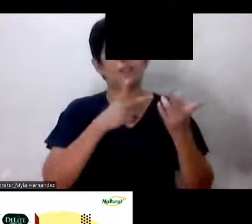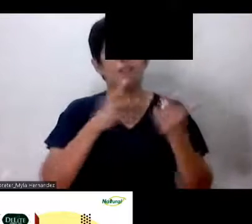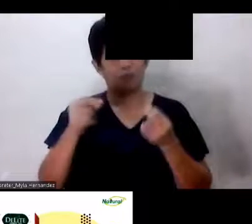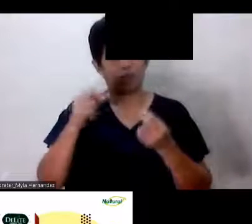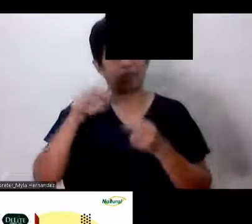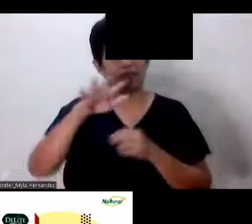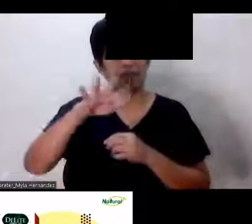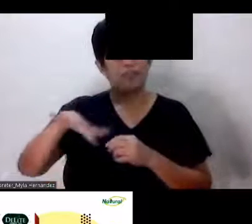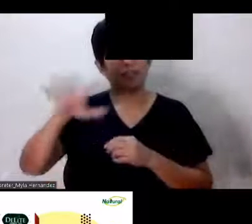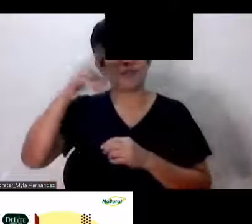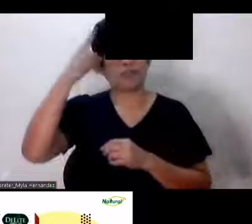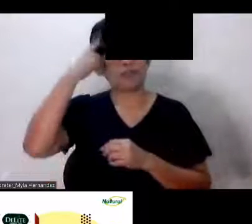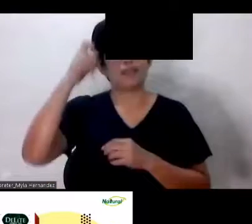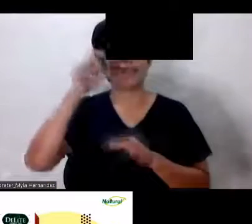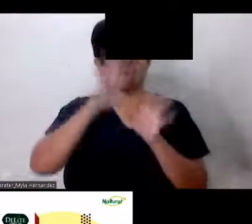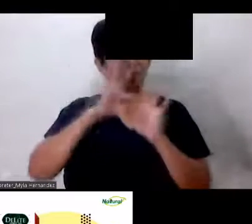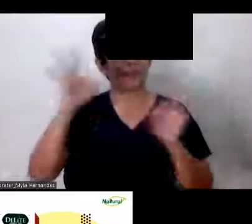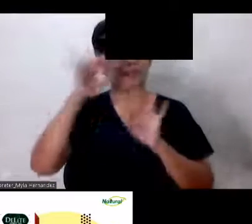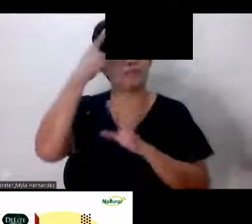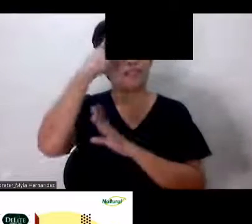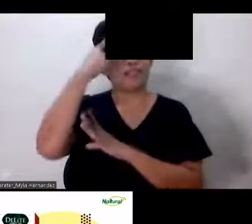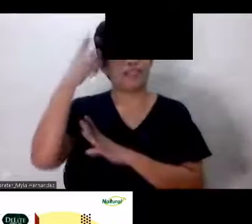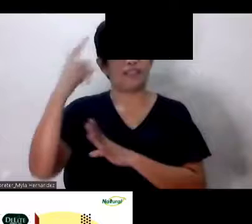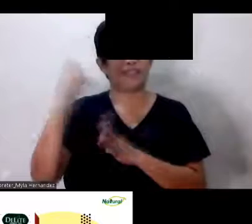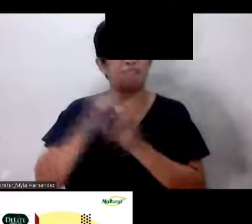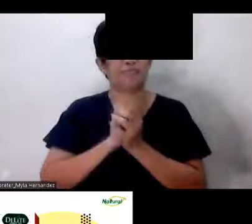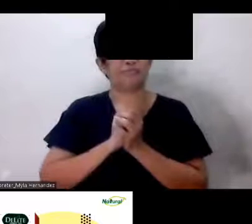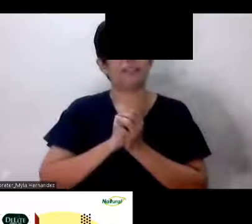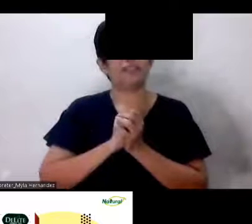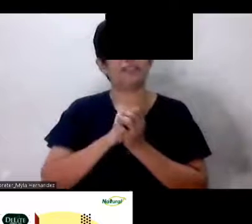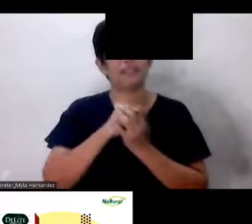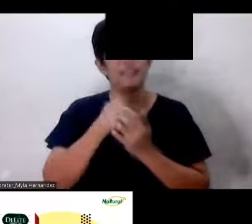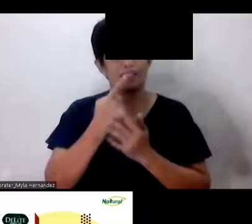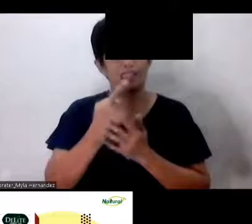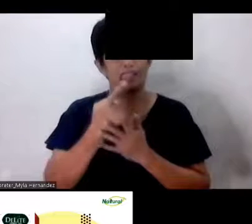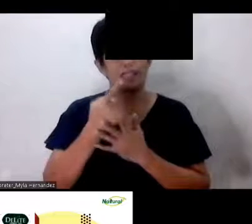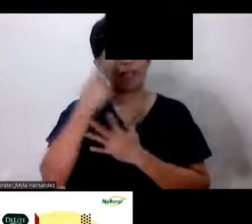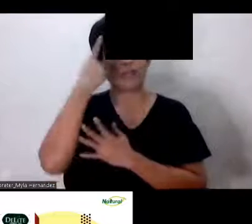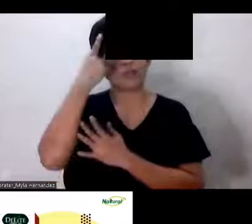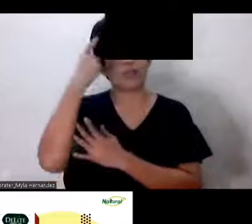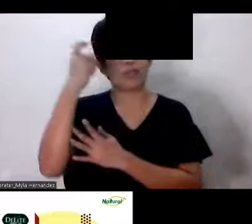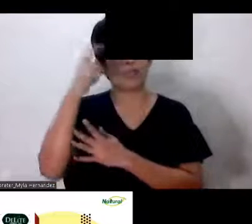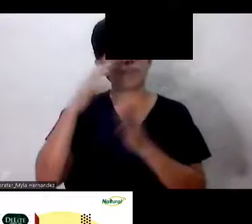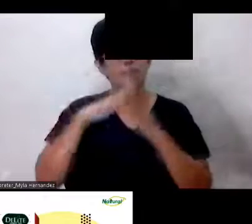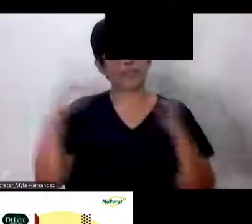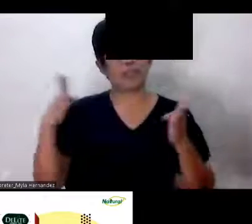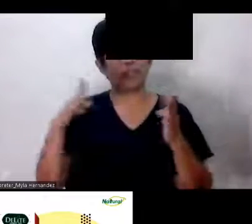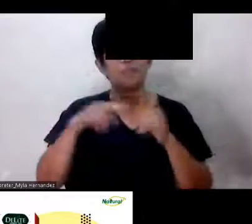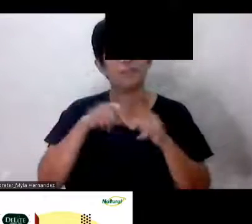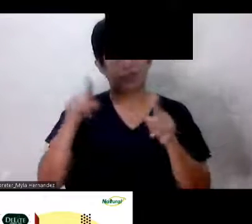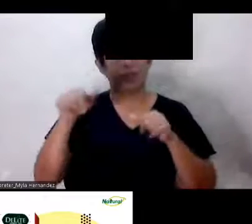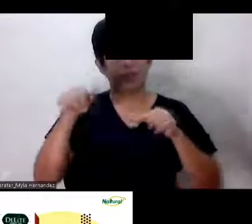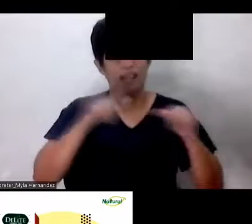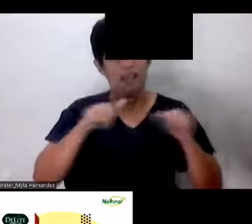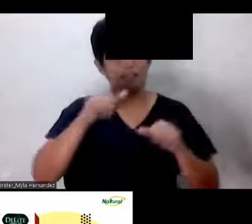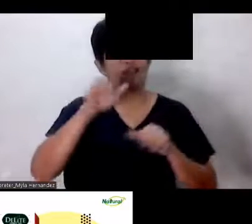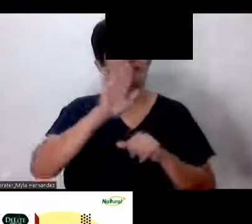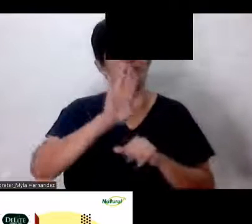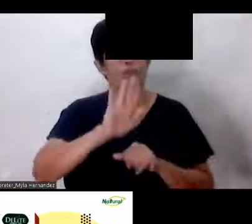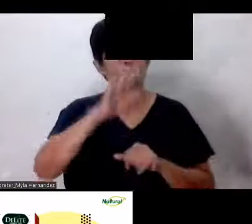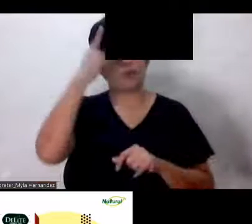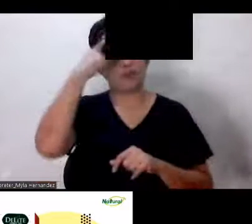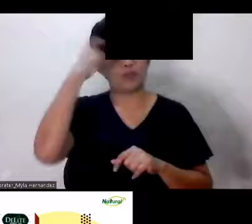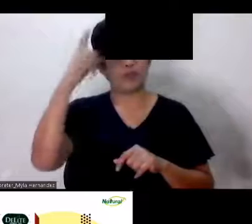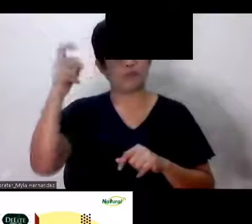pangarap Libre po ang mangarap Okay At sabi nga po ni Buddy Benson You dream big But you have to act on your dreams Okay Para